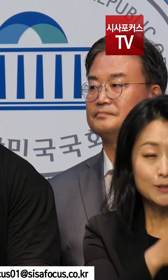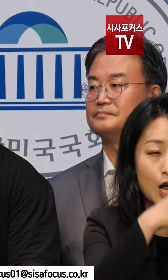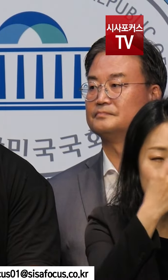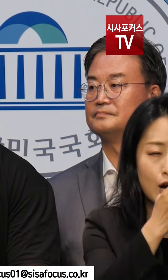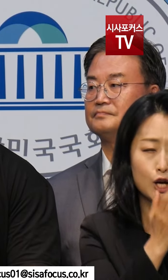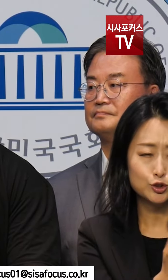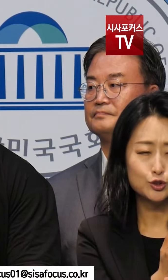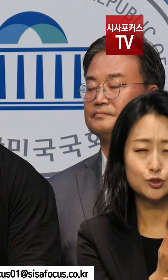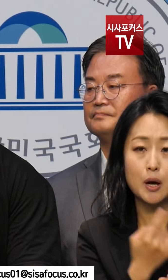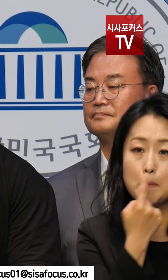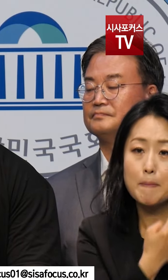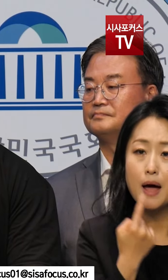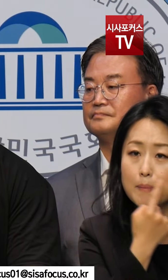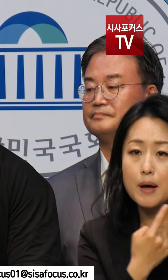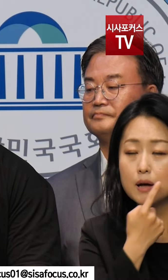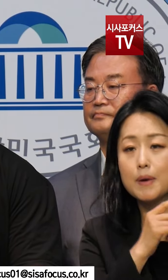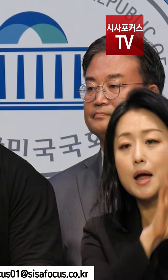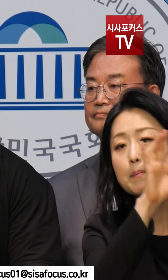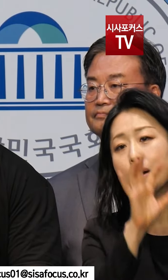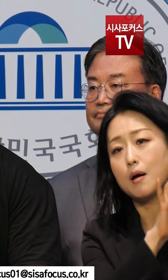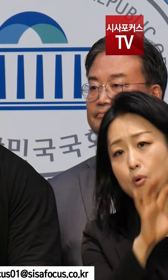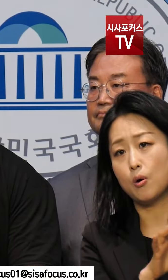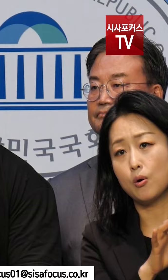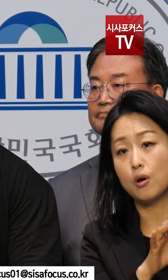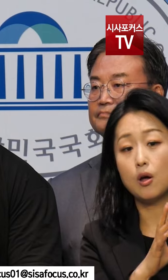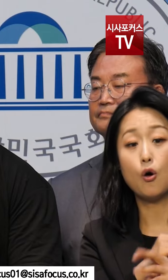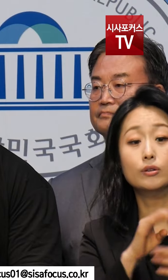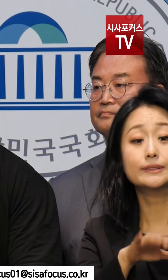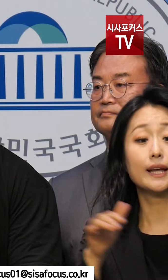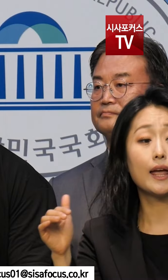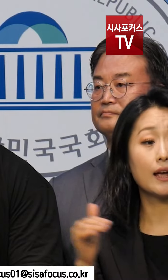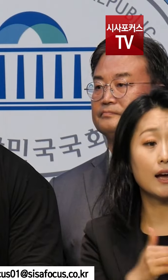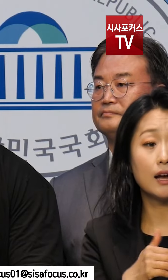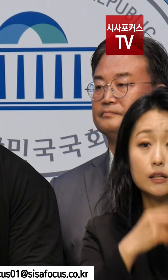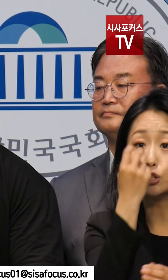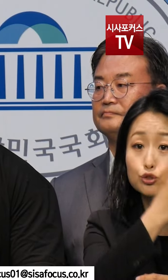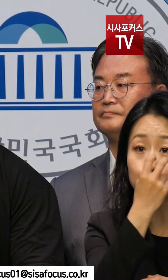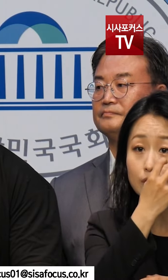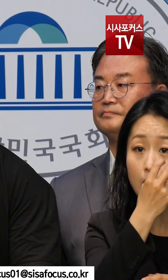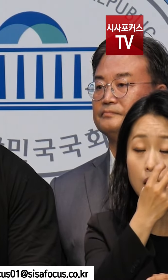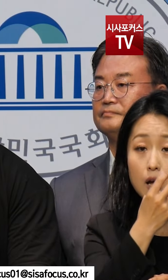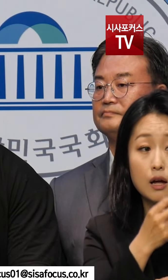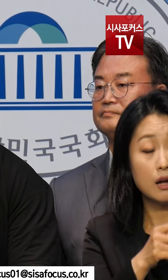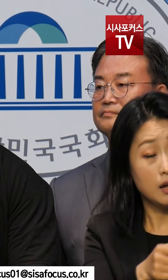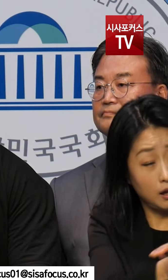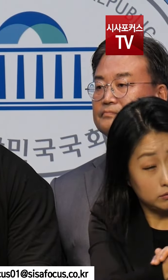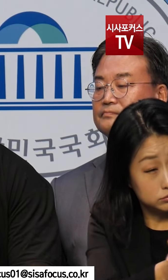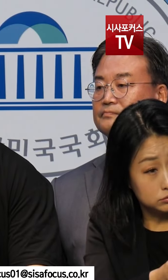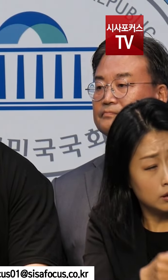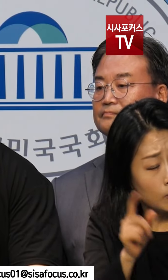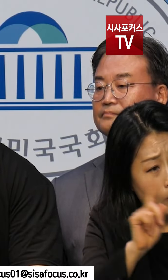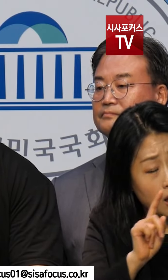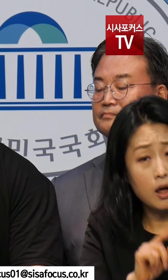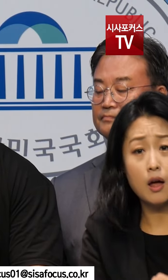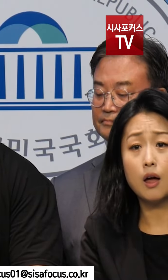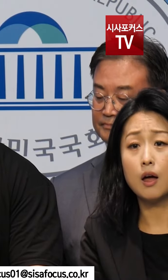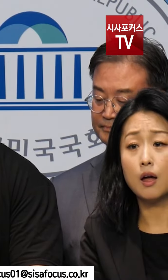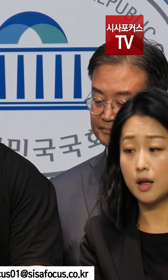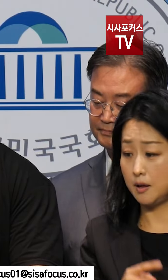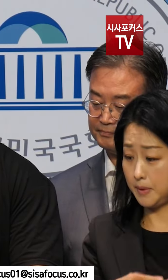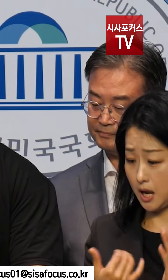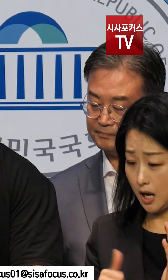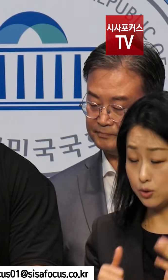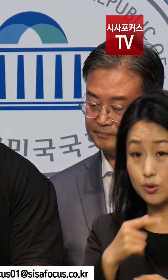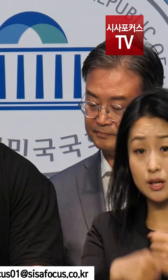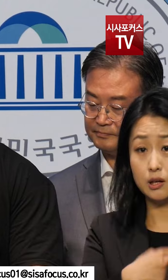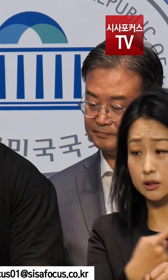수사 중이라는 말만 반복하고 있습니다. 언제까지 수사 중이라는 방패 속에서 숨어만 있을 것입니까 저희 유가족들은